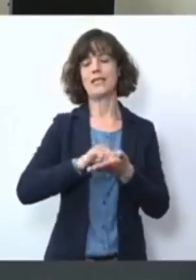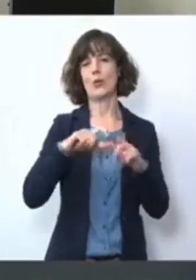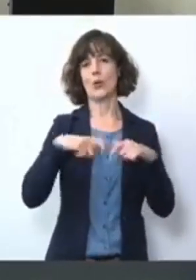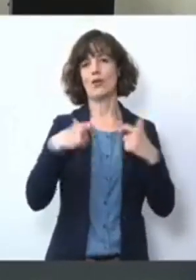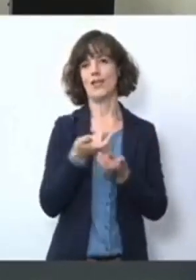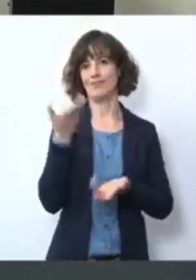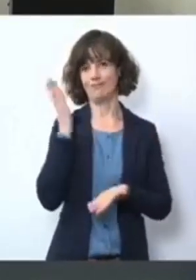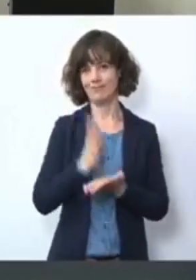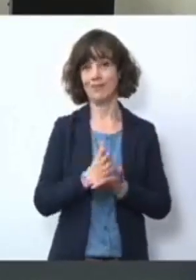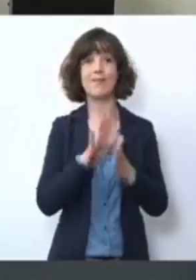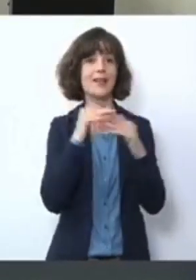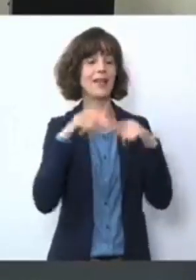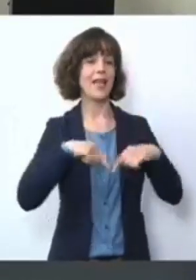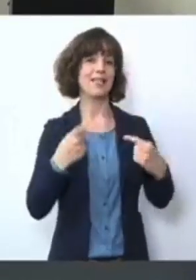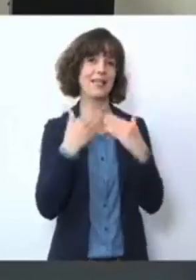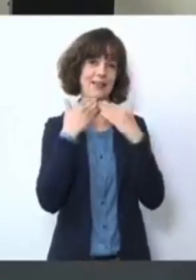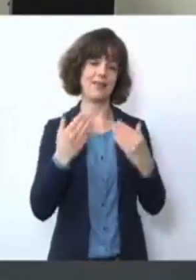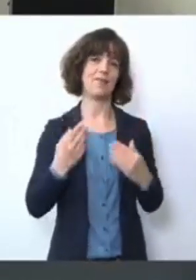Dankeschön. Vielen herzlichen Dank auch.